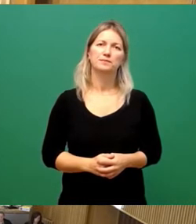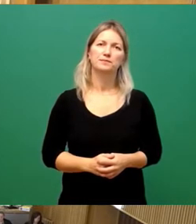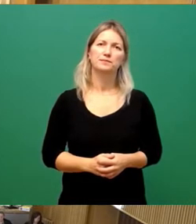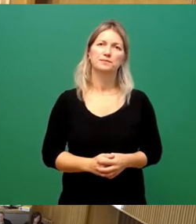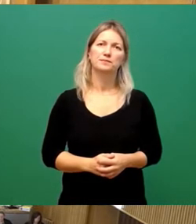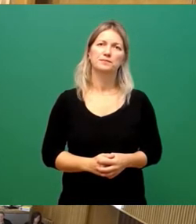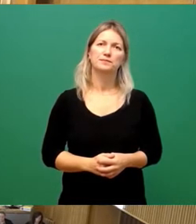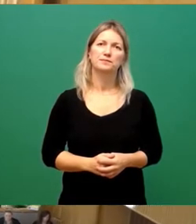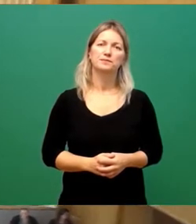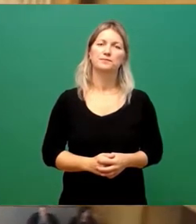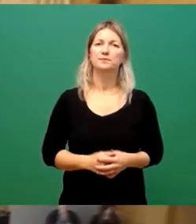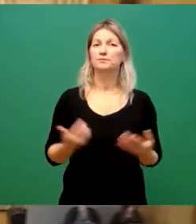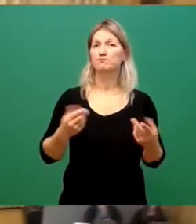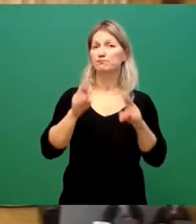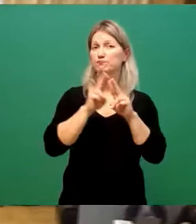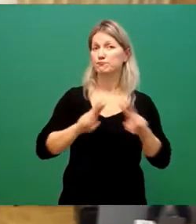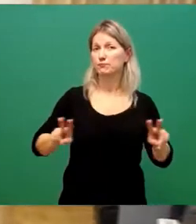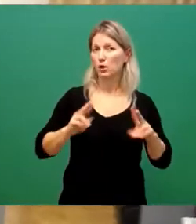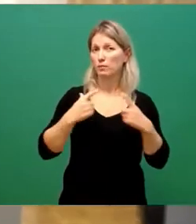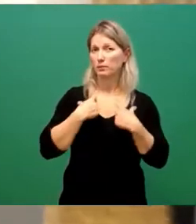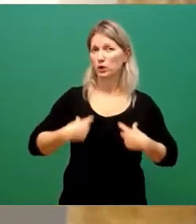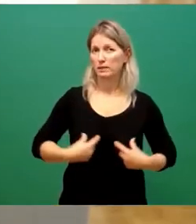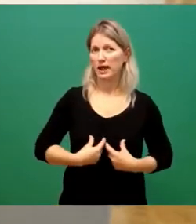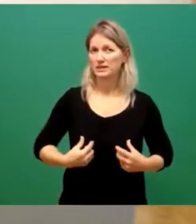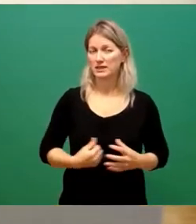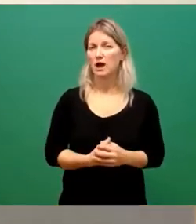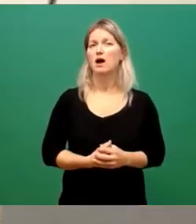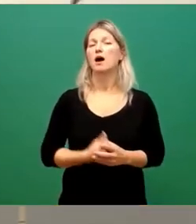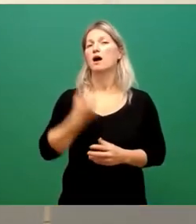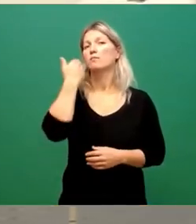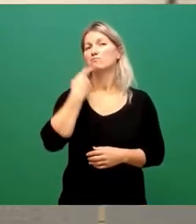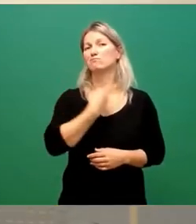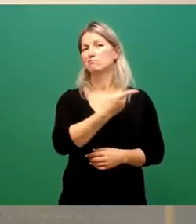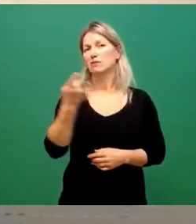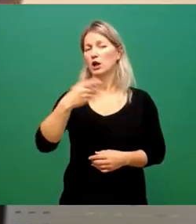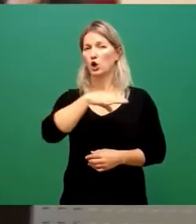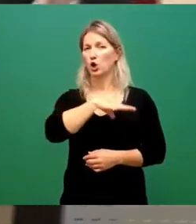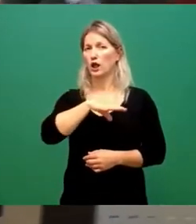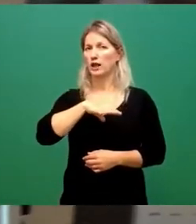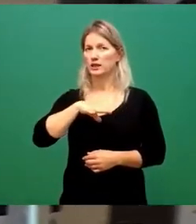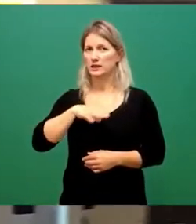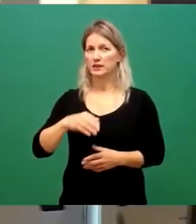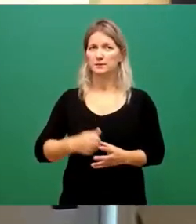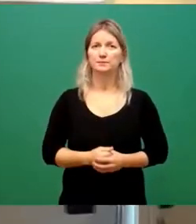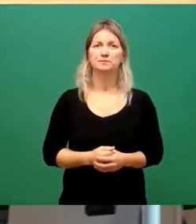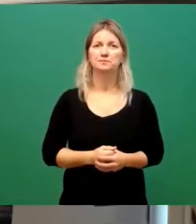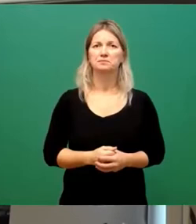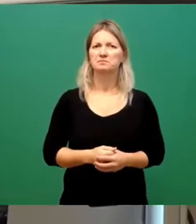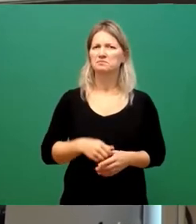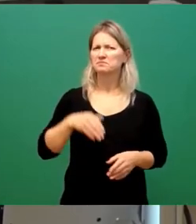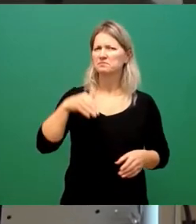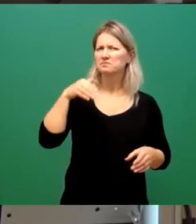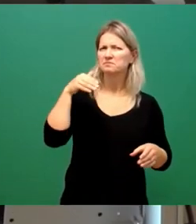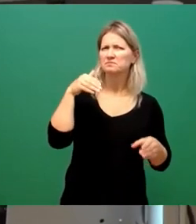Sehr geehrter Herr Oberbürgermeister, sehr geehrte Kolleginnen und Kollegen, worum geht es heute bei